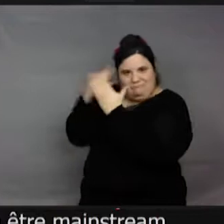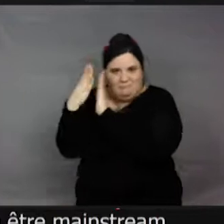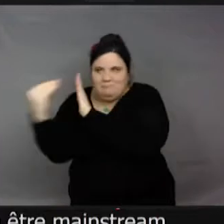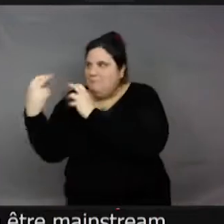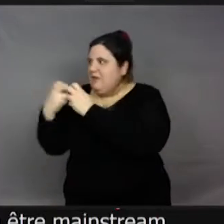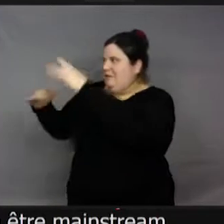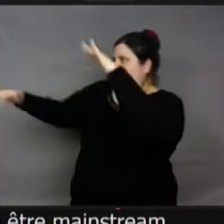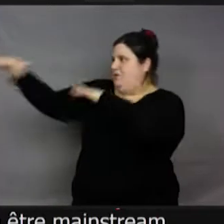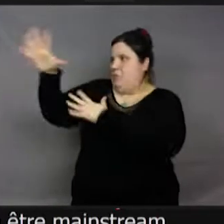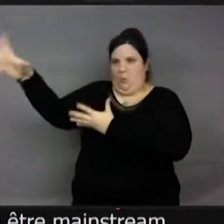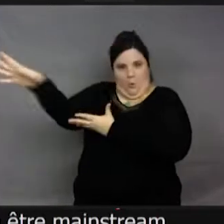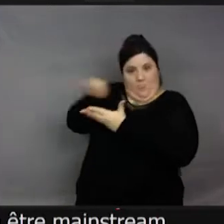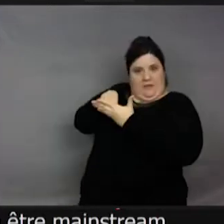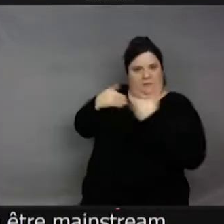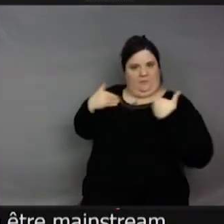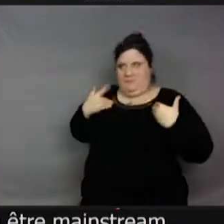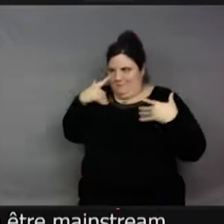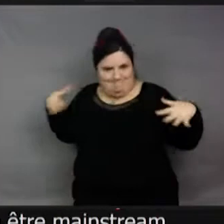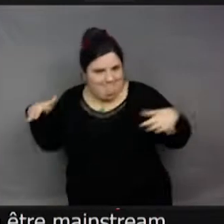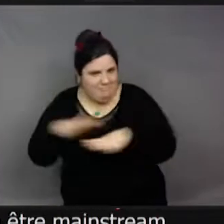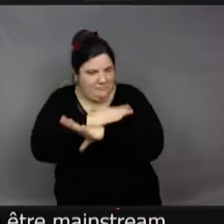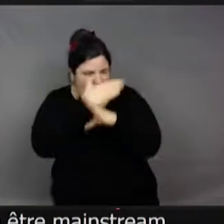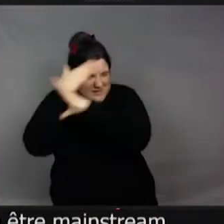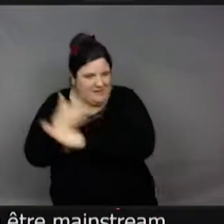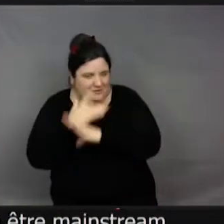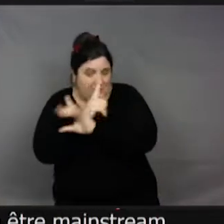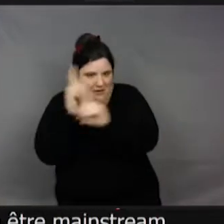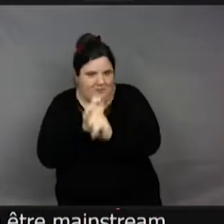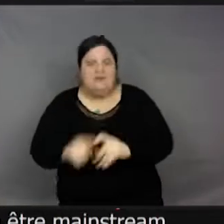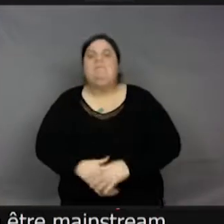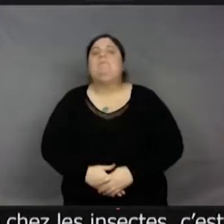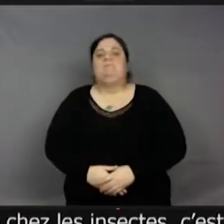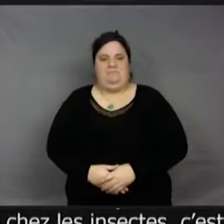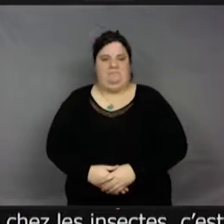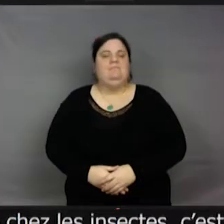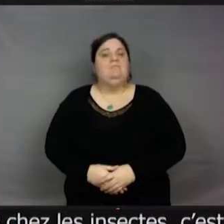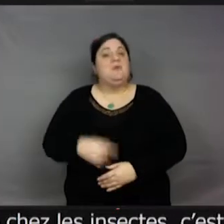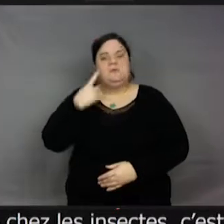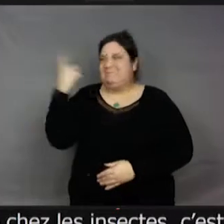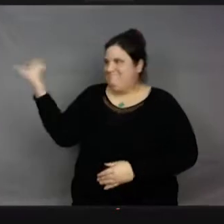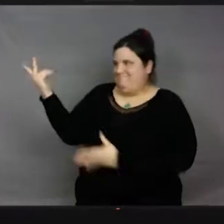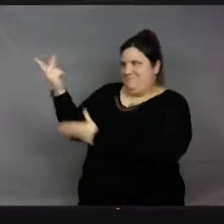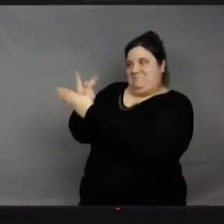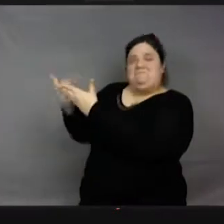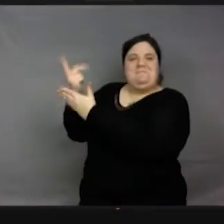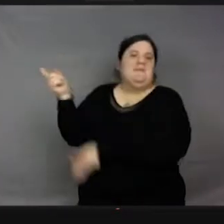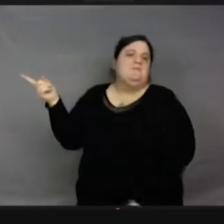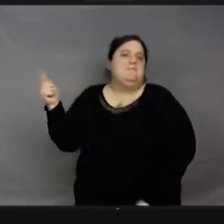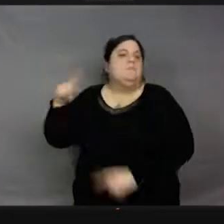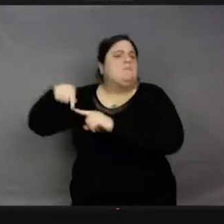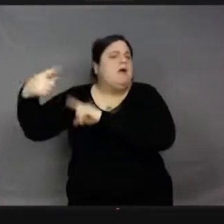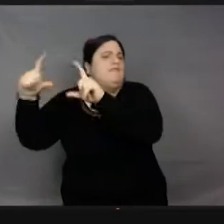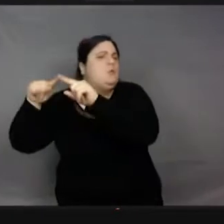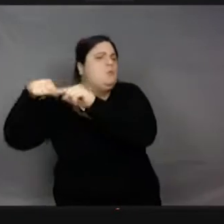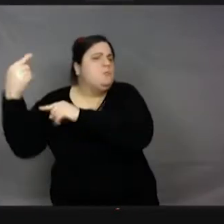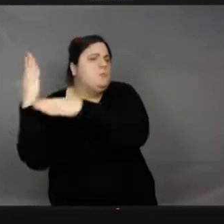montrer des photos après cette petite illustration. Mais là, sur cette illustration, l'entomologiste le voit tout de suite. Il n'y a vraiment qu